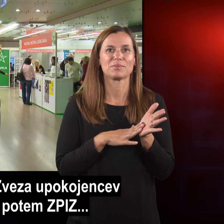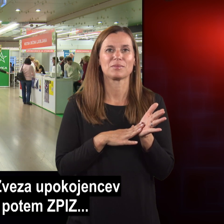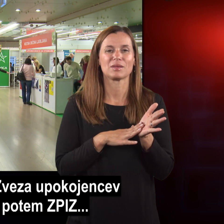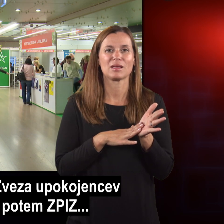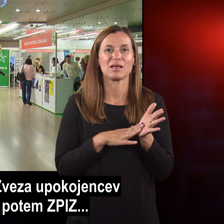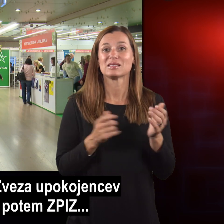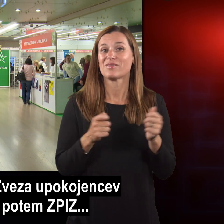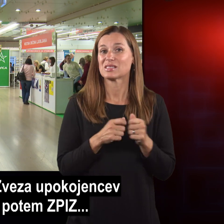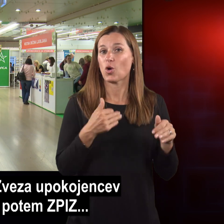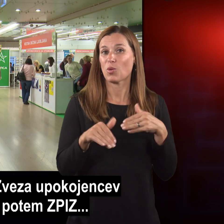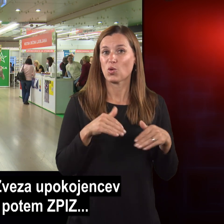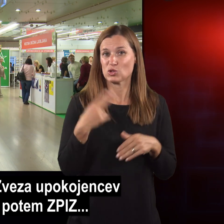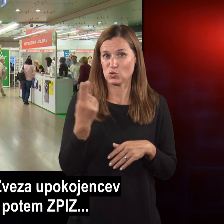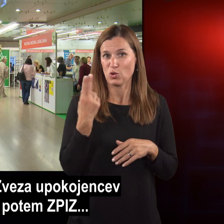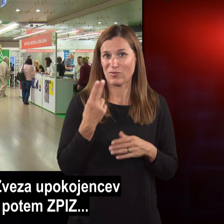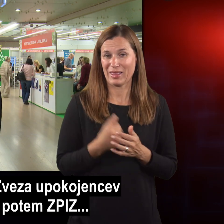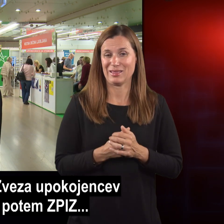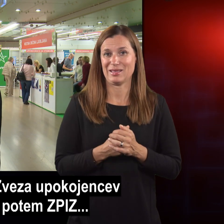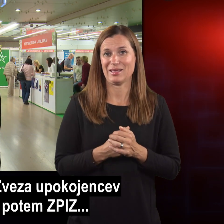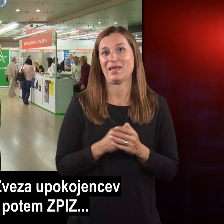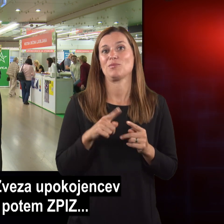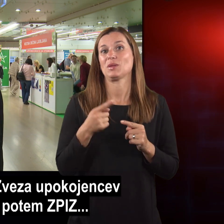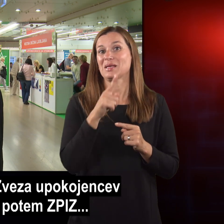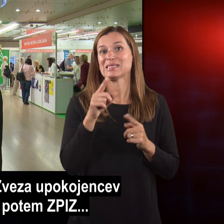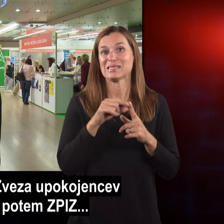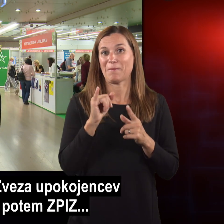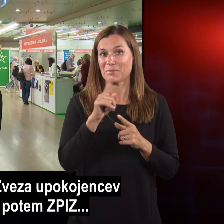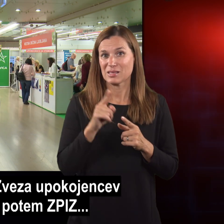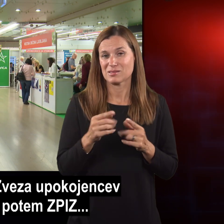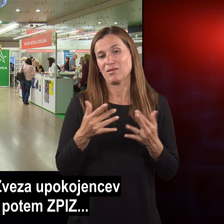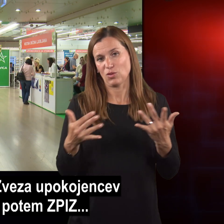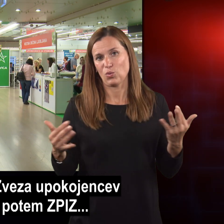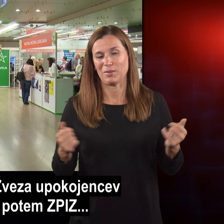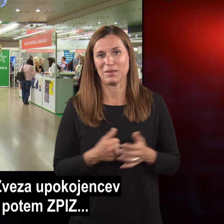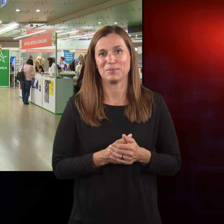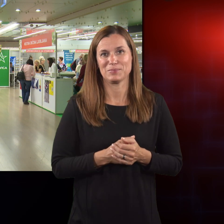Zveza upokojencev v Sloveniji, potem spis.